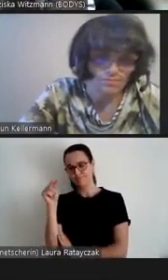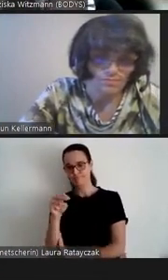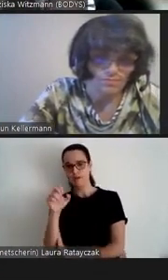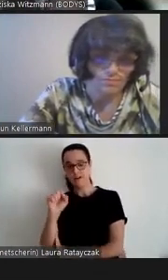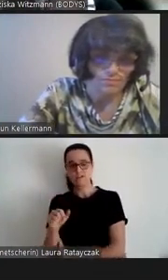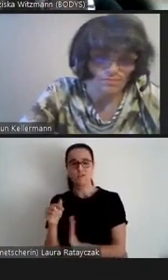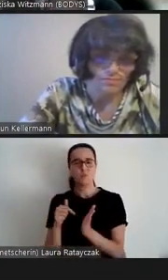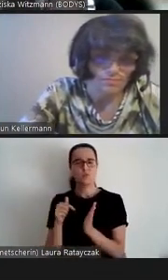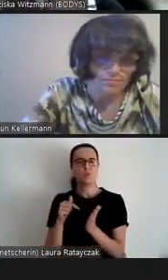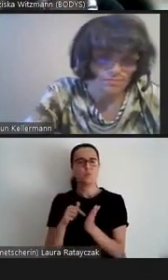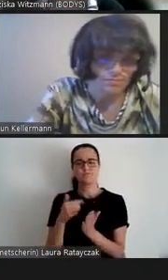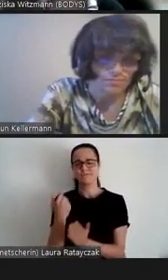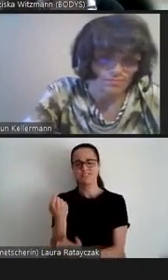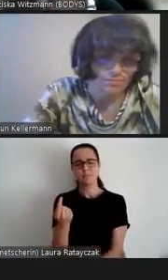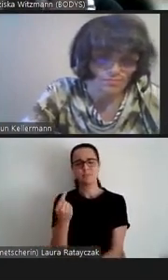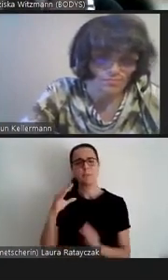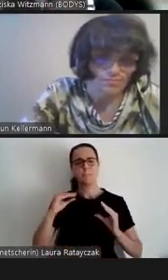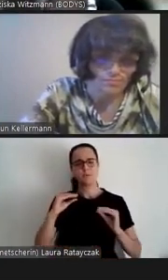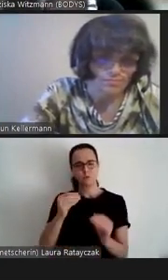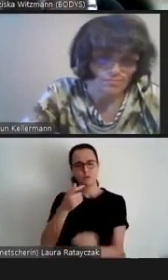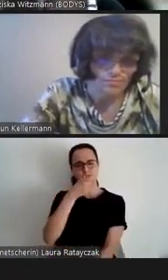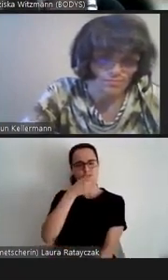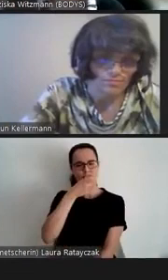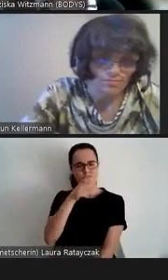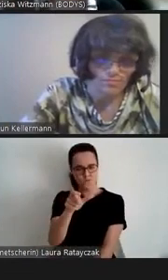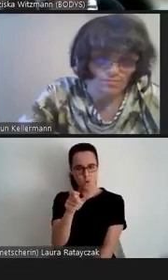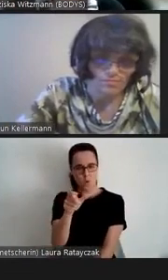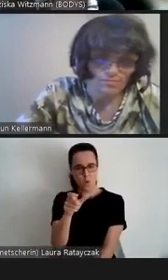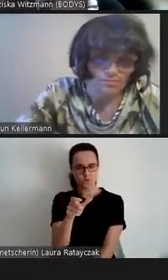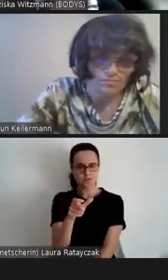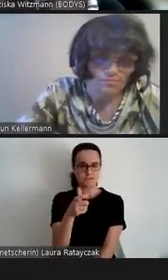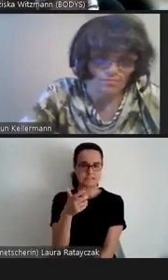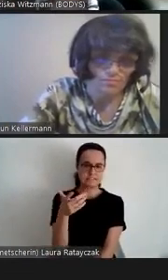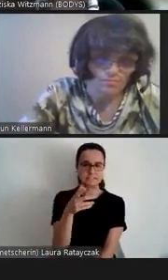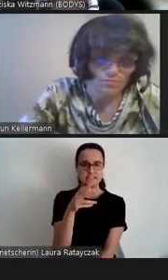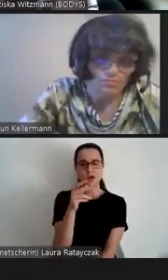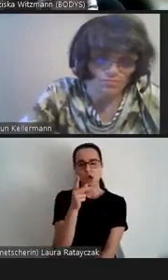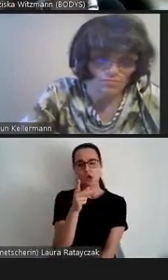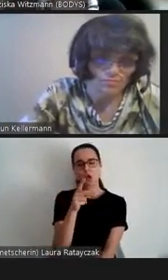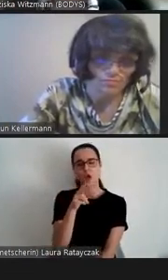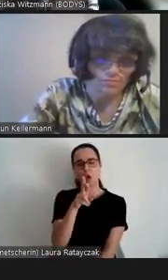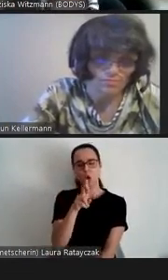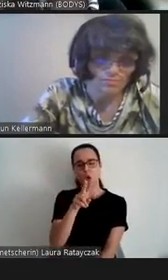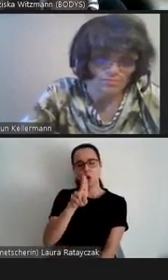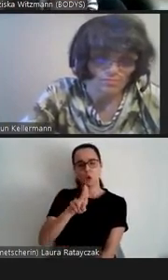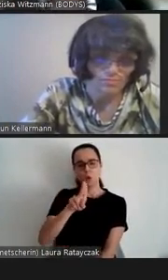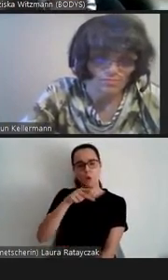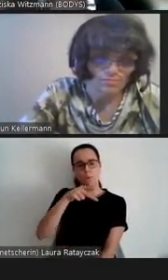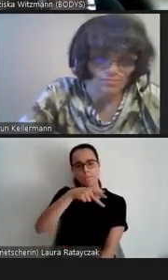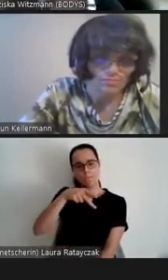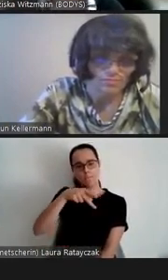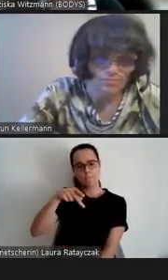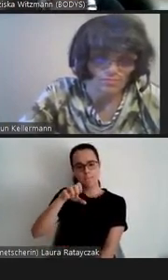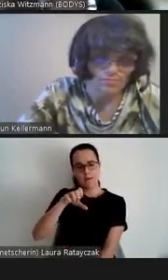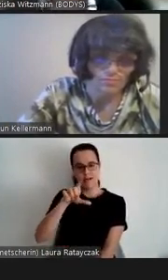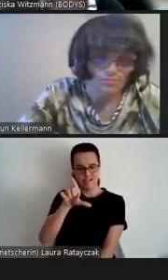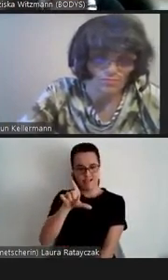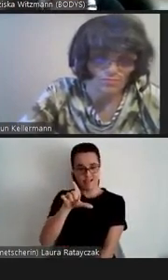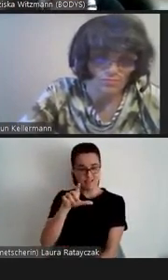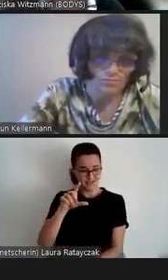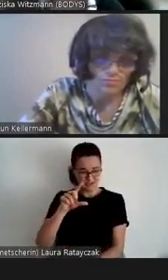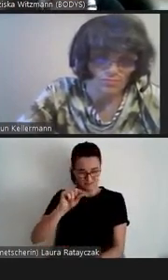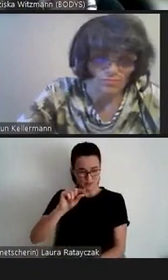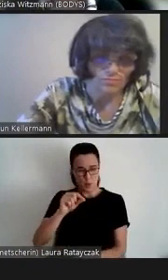Wortwahl. Er benutzt durchgängig das Wort Krippel für Menschen mit